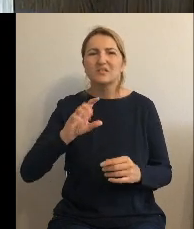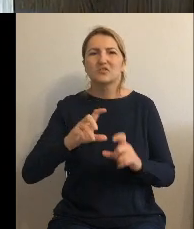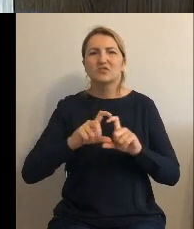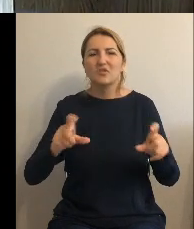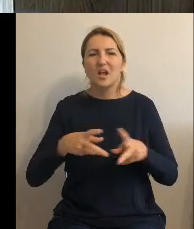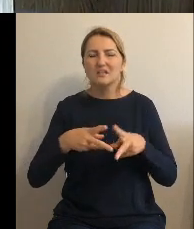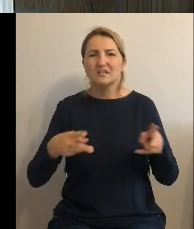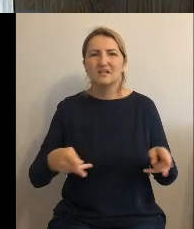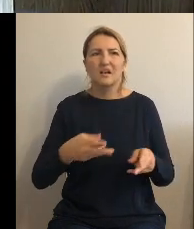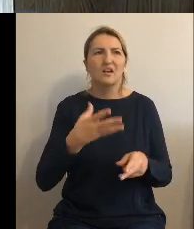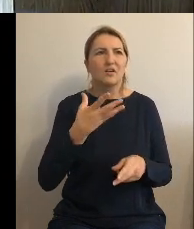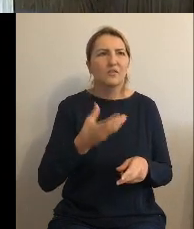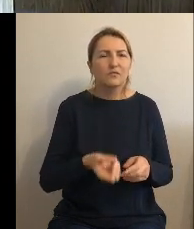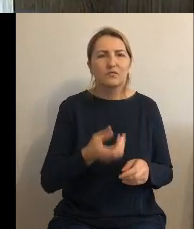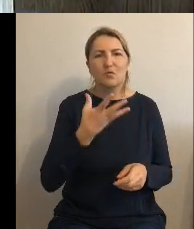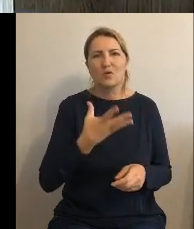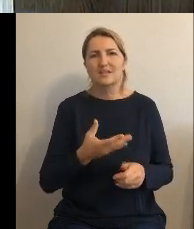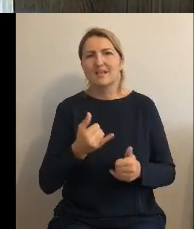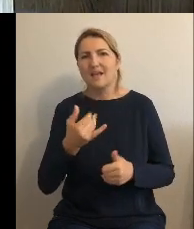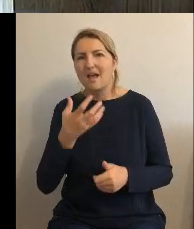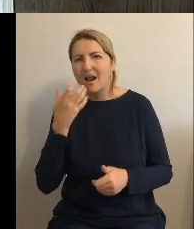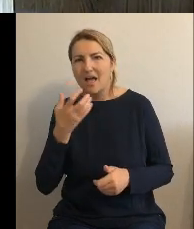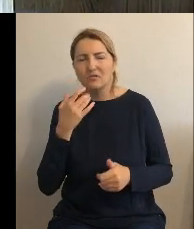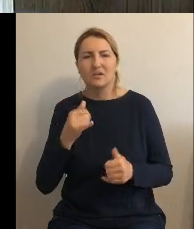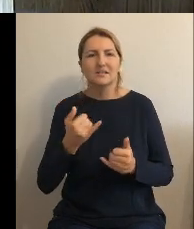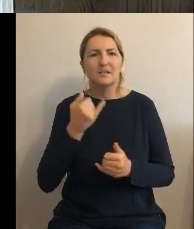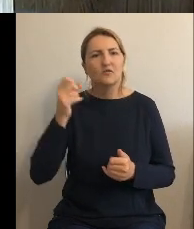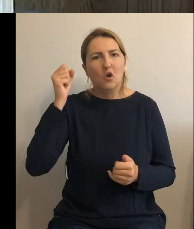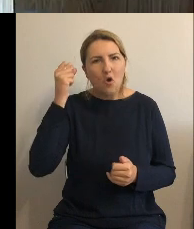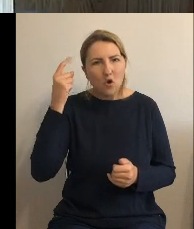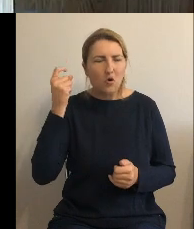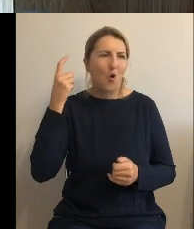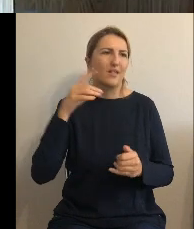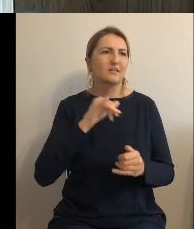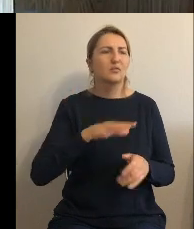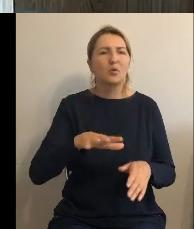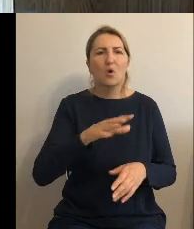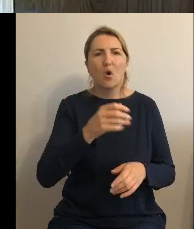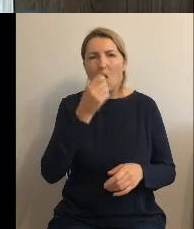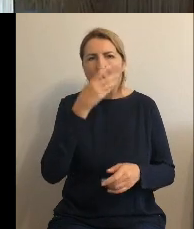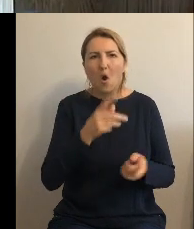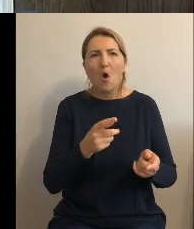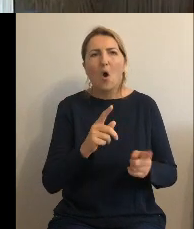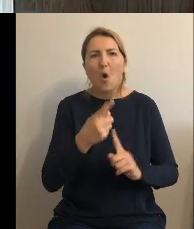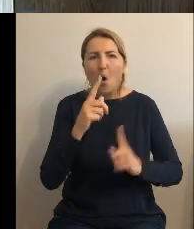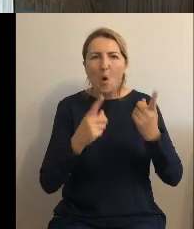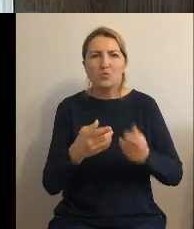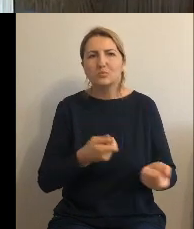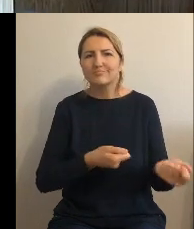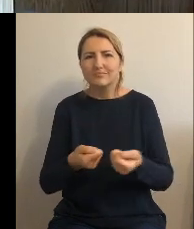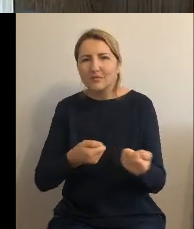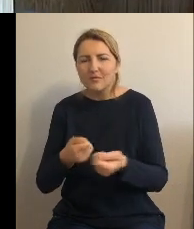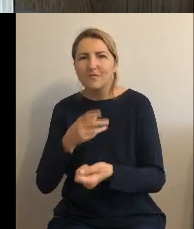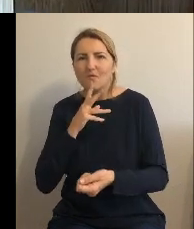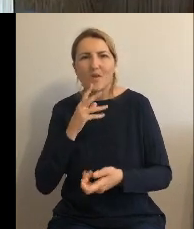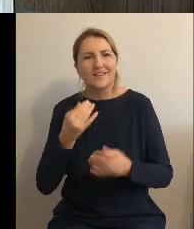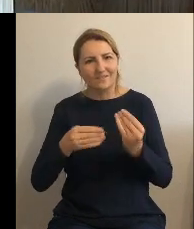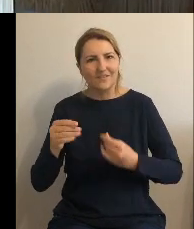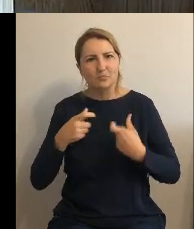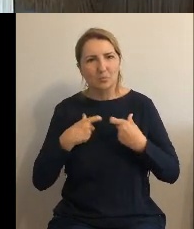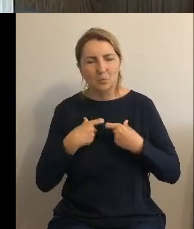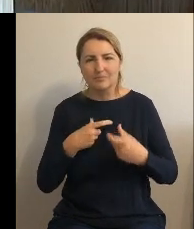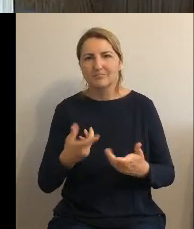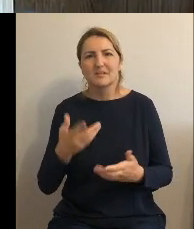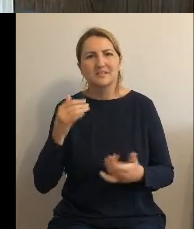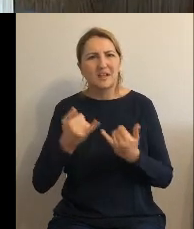gdzie i rolnicy i na ogródki mieszkańcy zużywają trochę więcej wody. Także mamy możliwość pozyskania